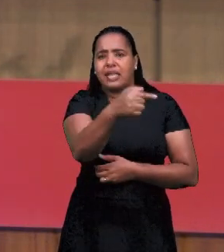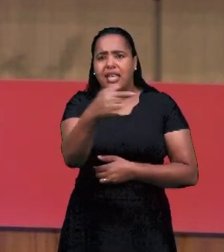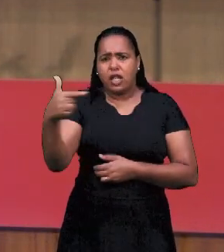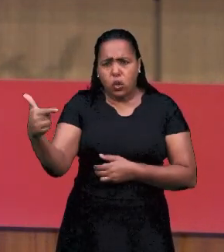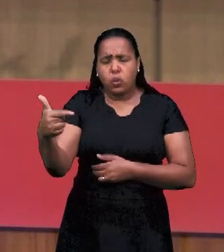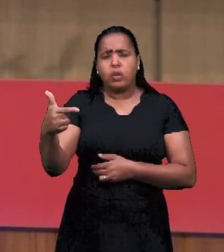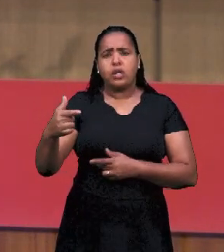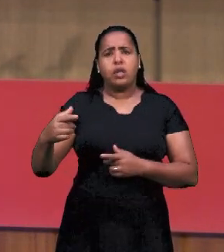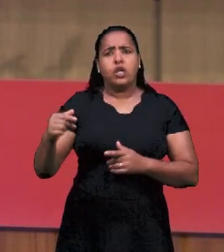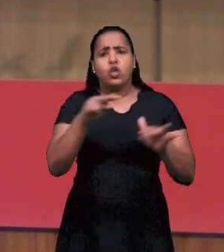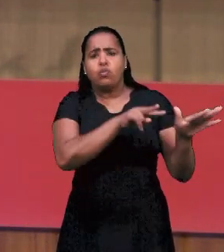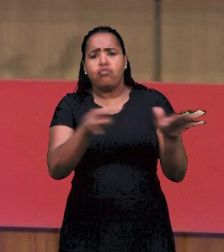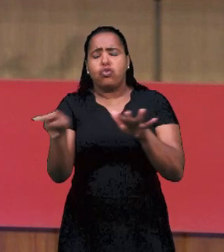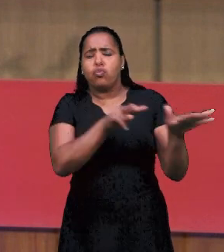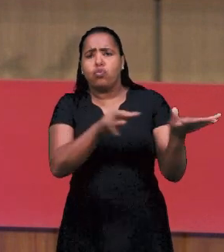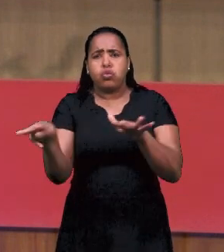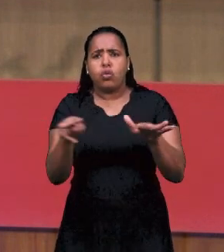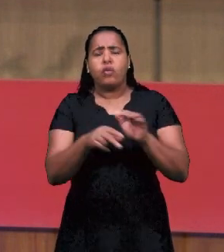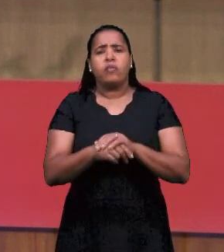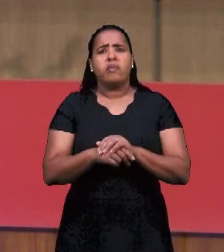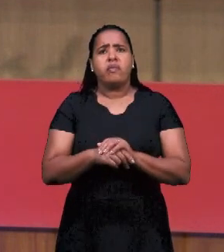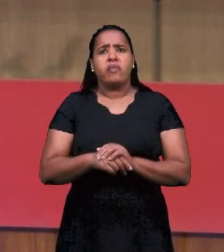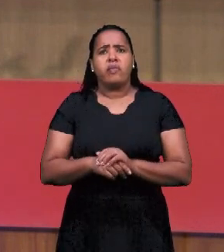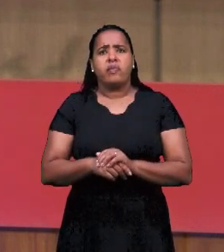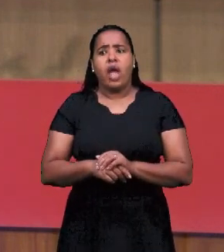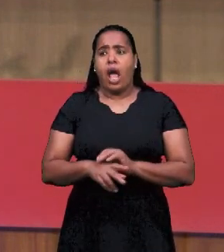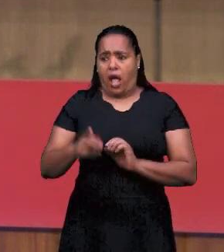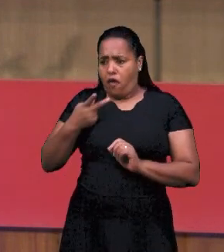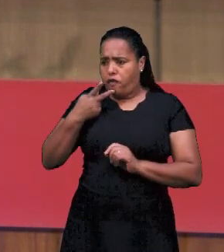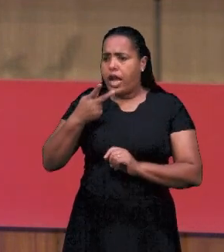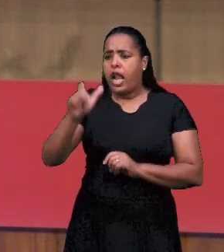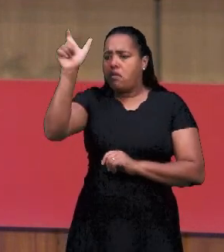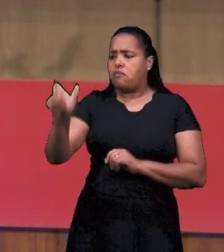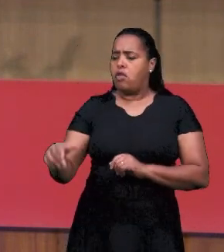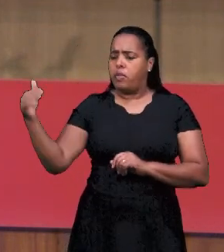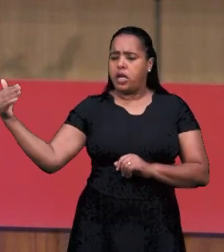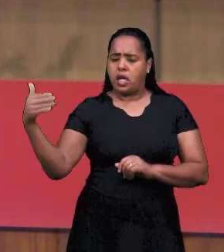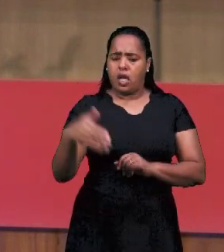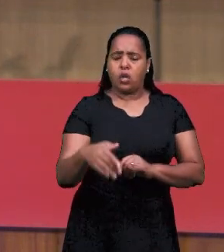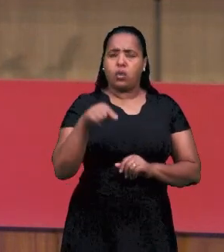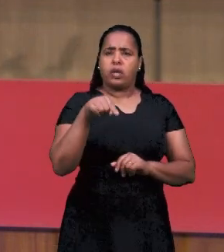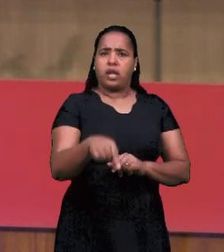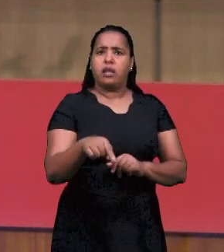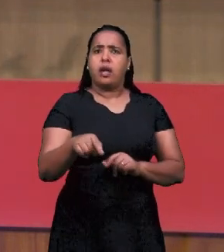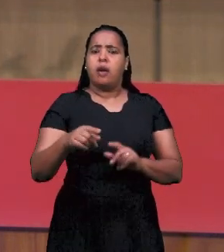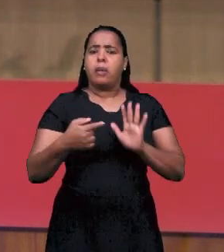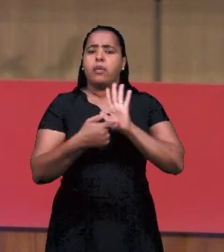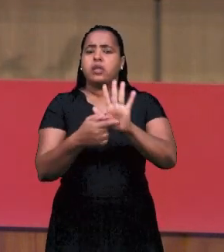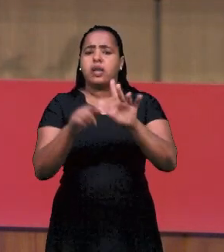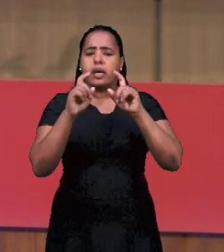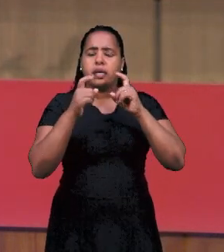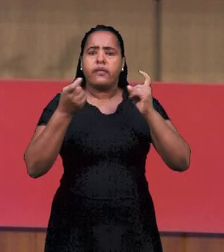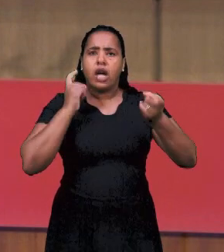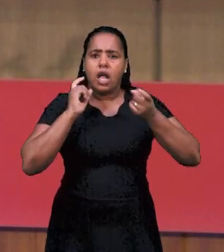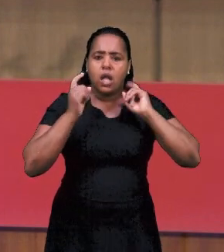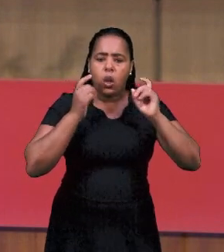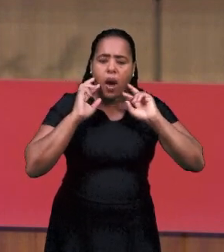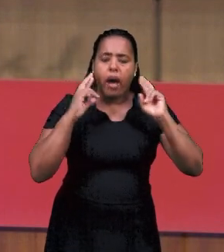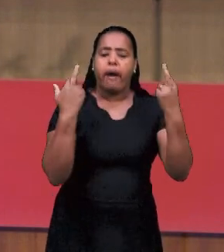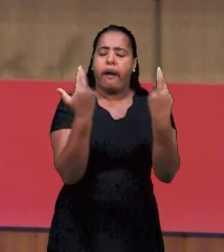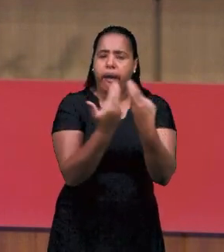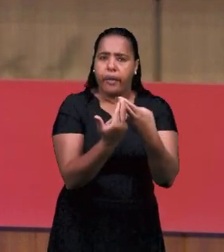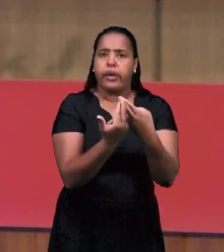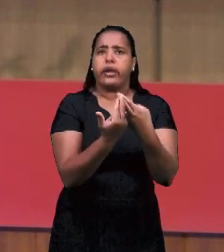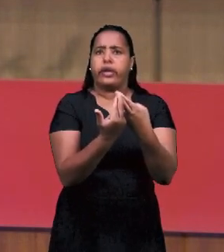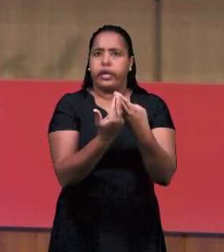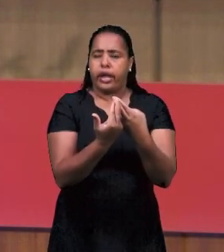сестры, которые постились 72 часа каждую неделю в течение 3 лет. Один брат пришел ко